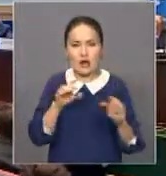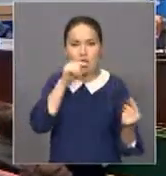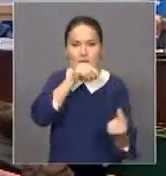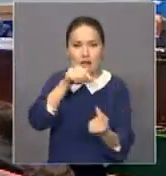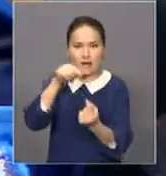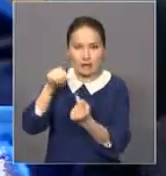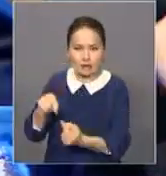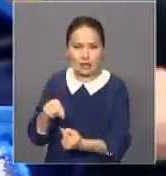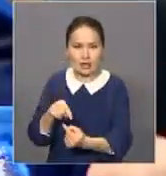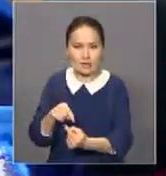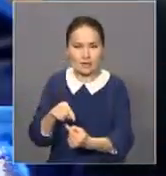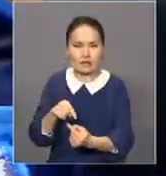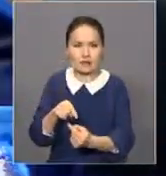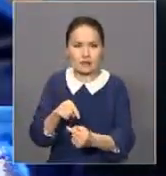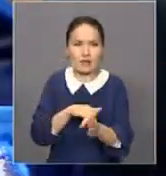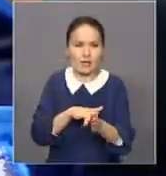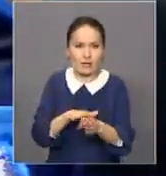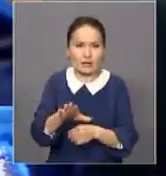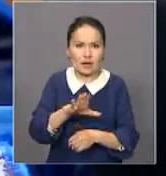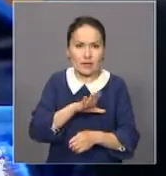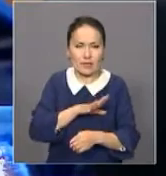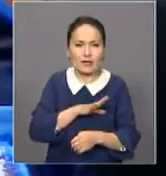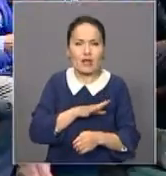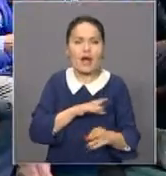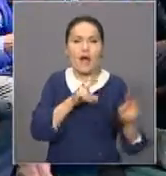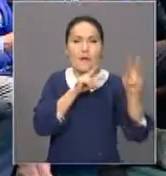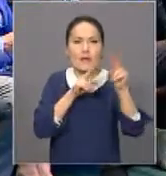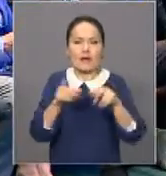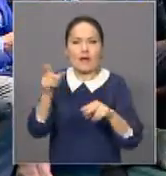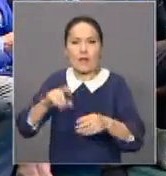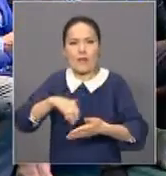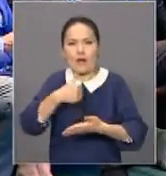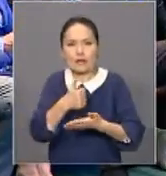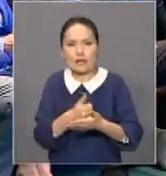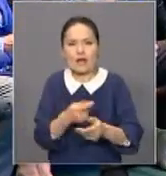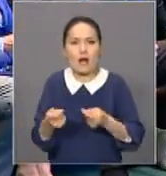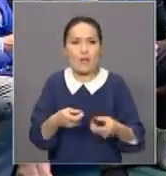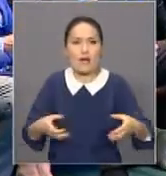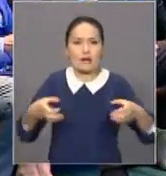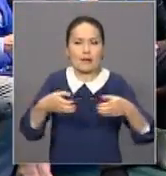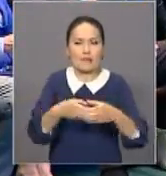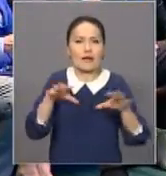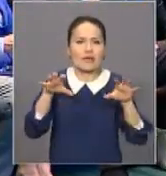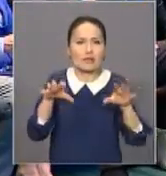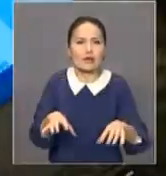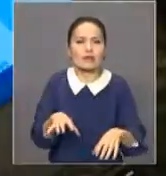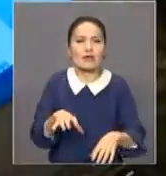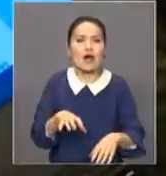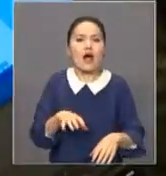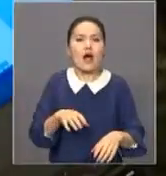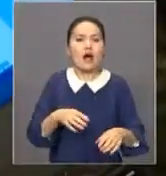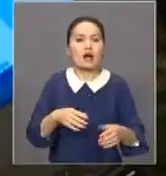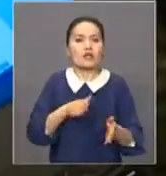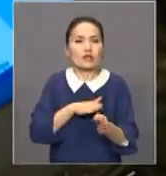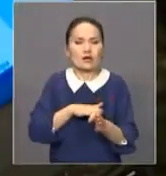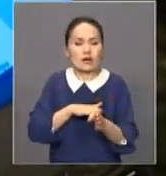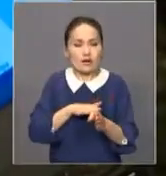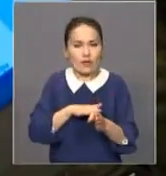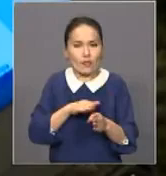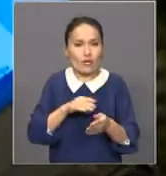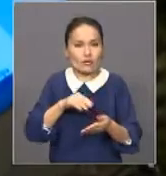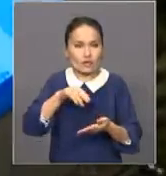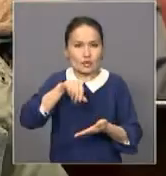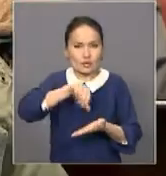кес өткені мәлімдет. Тұмыды байқаушылар миссиясының башысы, тұмыды атқарушы комитетінің тұрағасы, атқарушы қатшысы Сергей